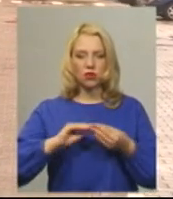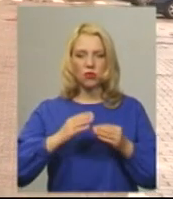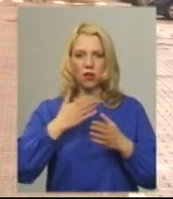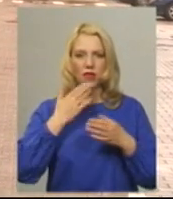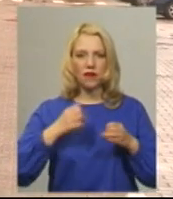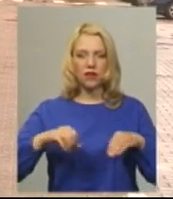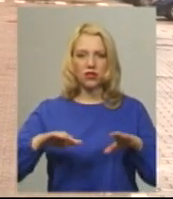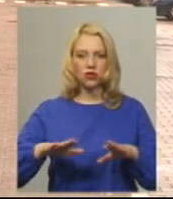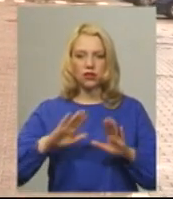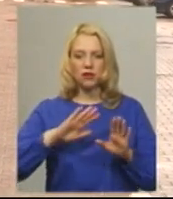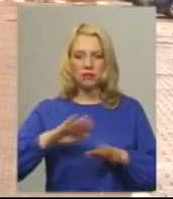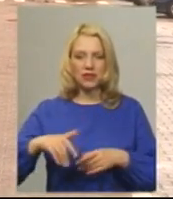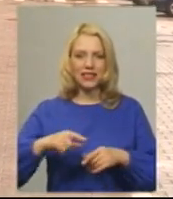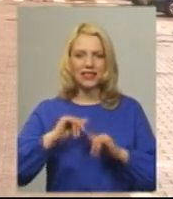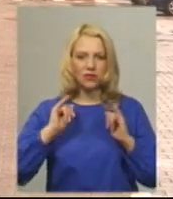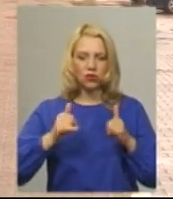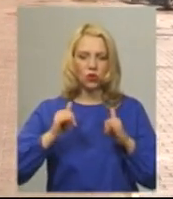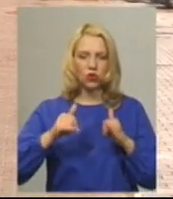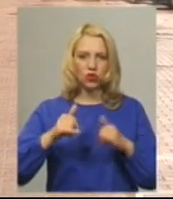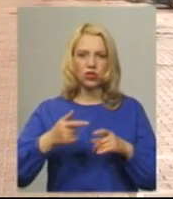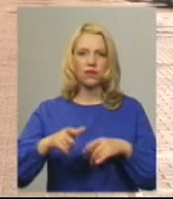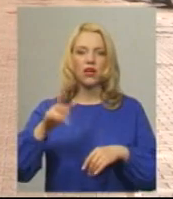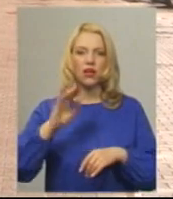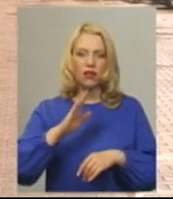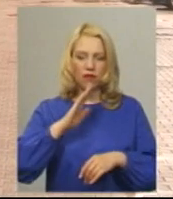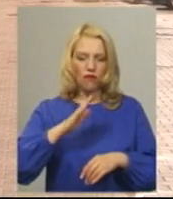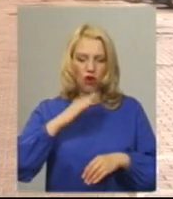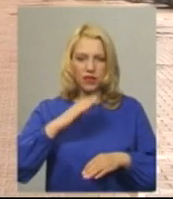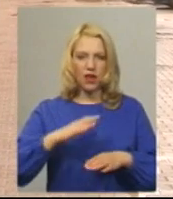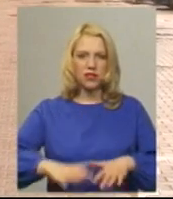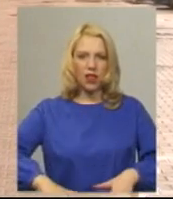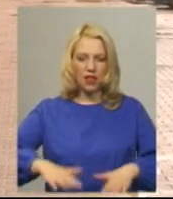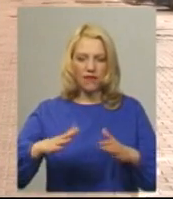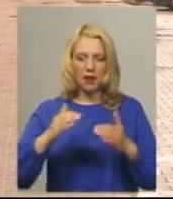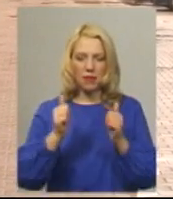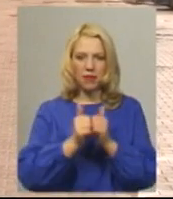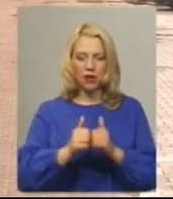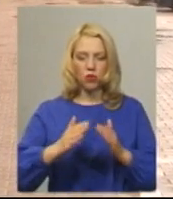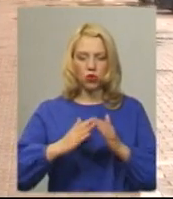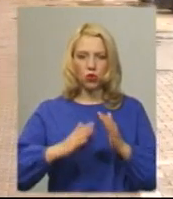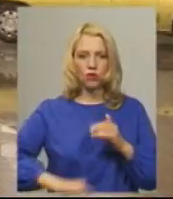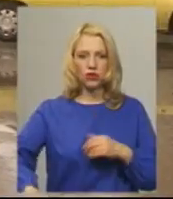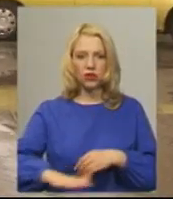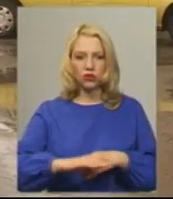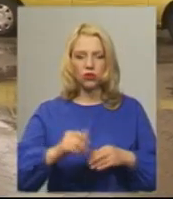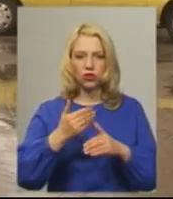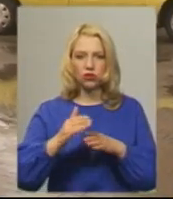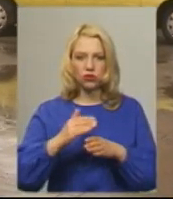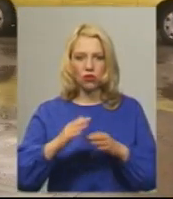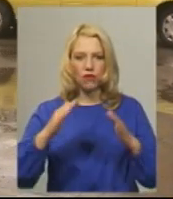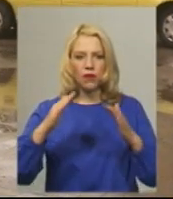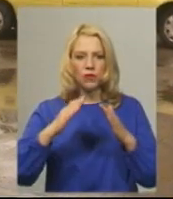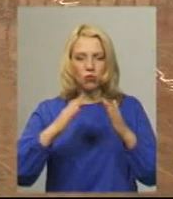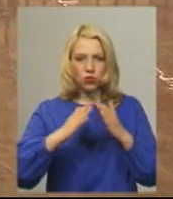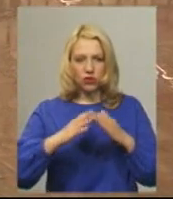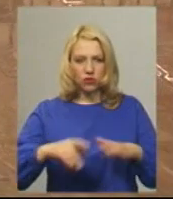Після сильних опадів вода заливає нашу прибудинкову територію, заливає об'єдний канал і частково підтоплює наші будинки. Володимир Нарожний додає,